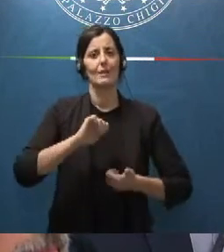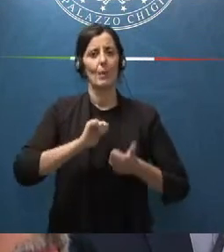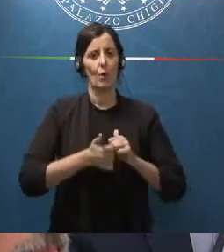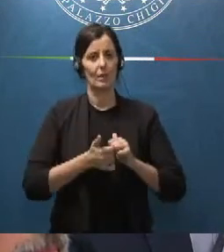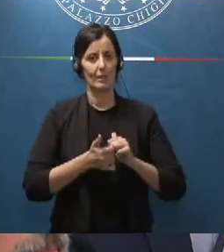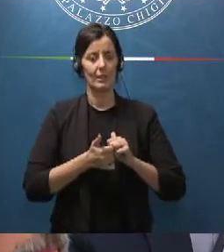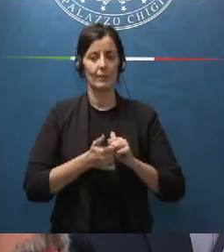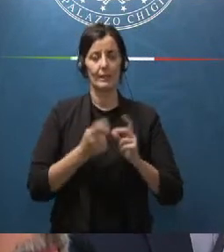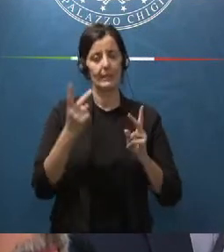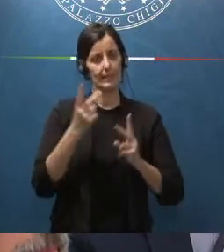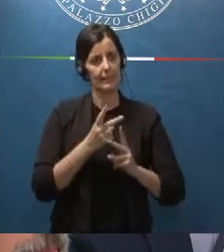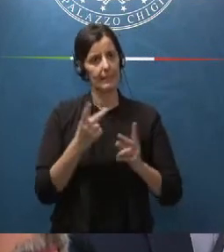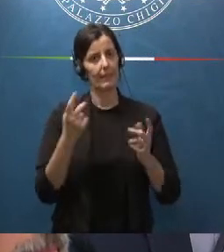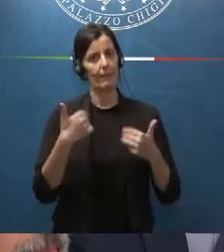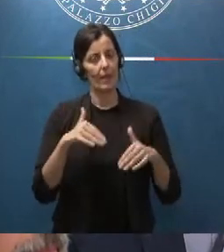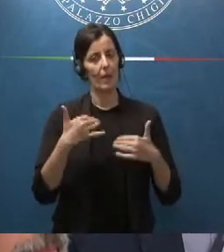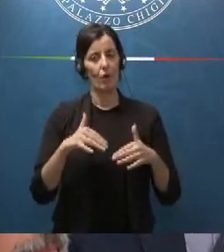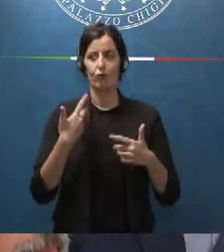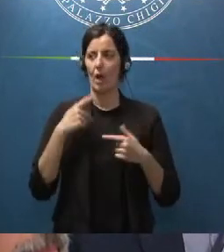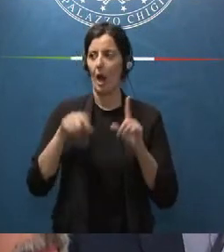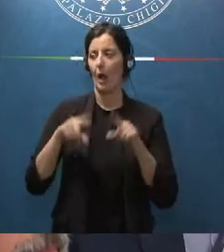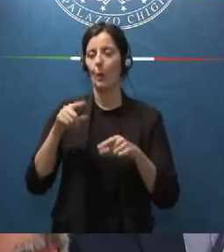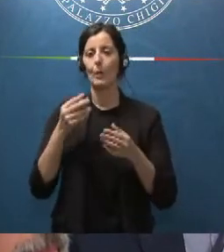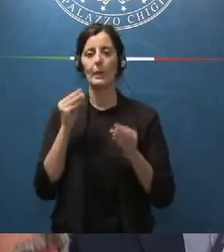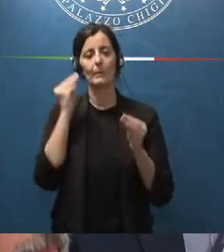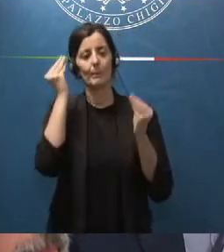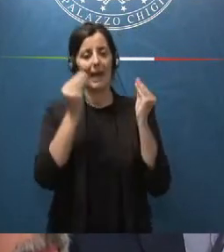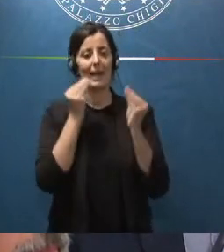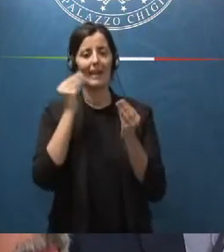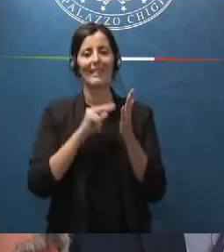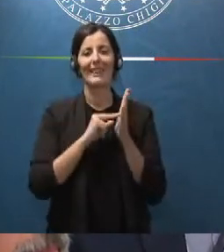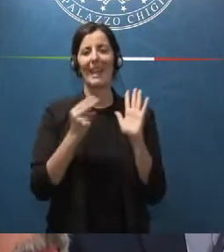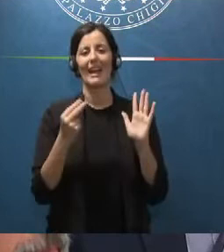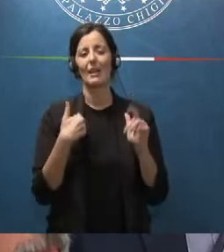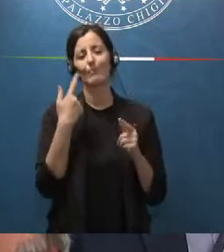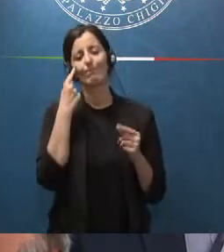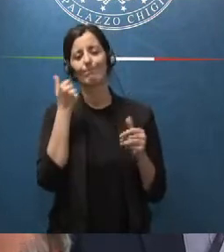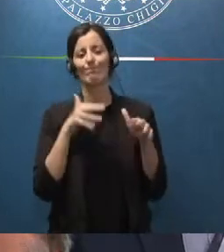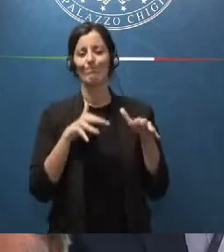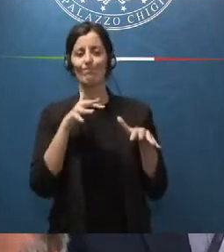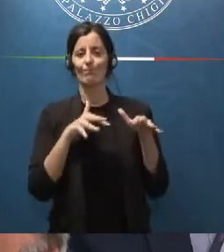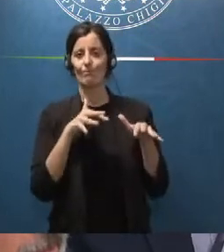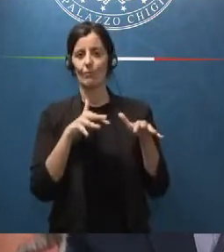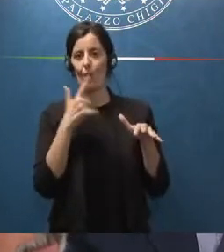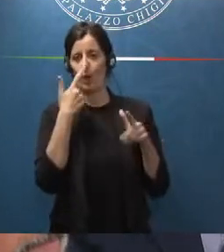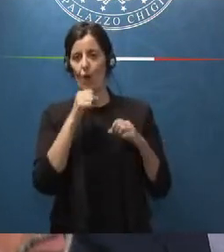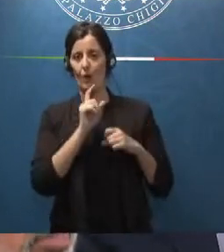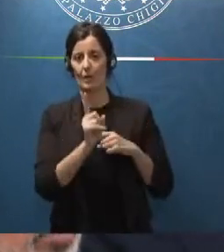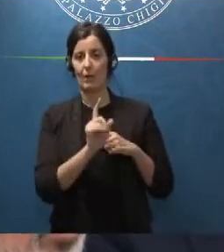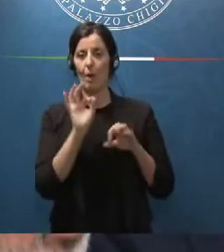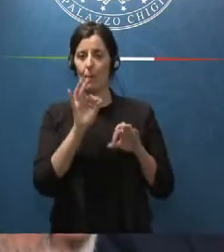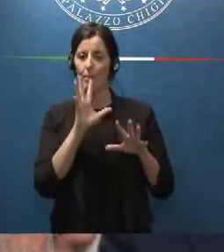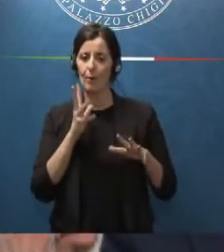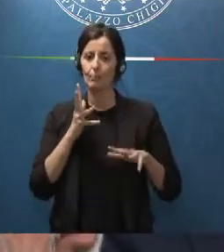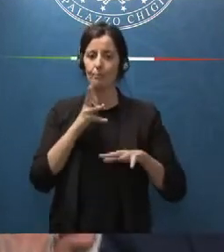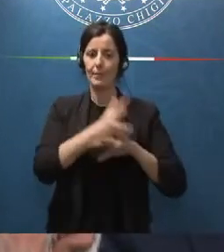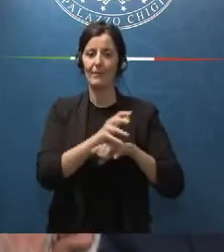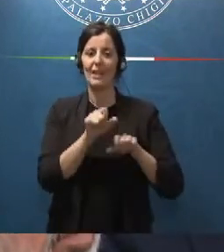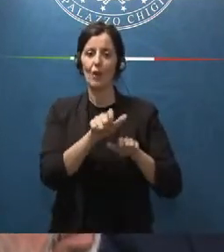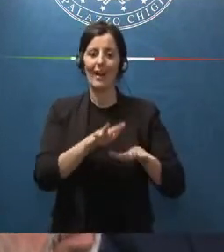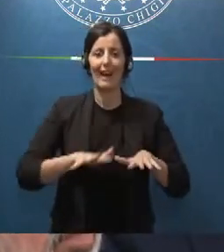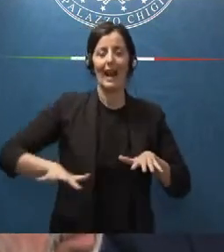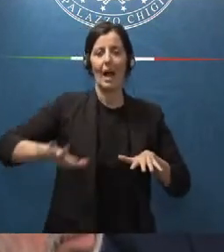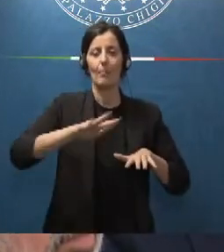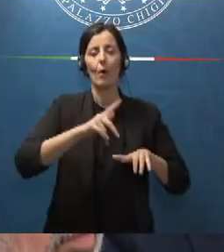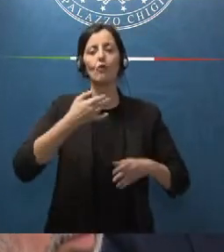stata un po' contrastata c'erano anche dei pareri tecnici relativi a un certo scetticismo soprattutto sotto il profilo dell'invasione di campo la